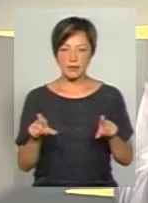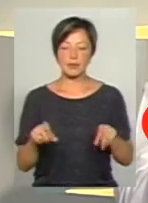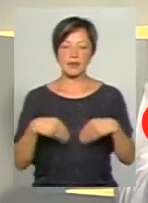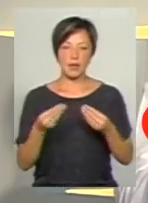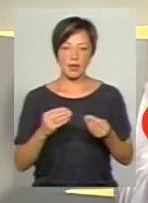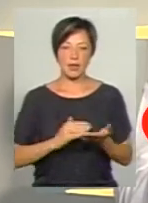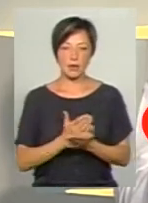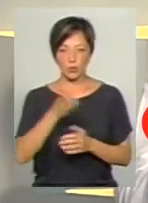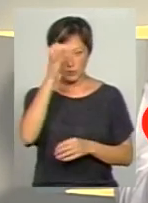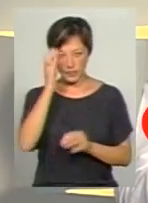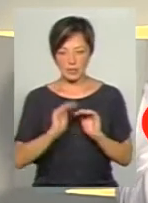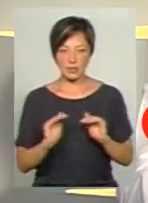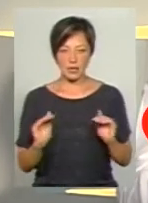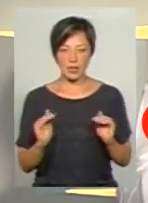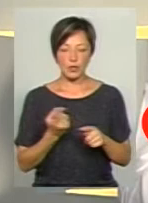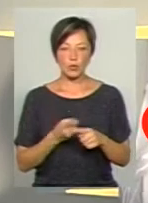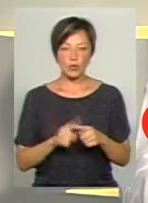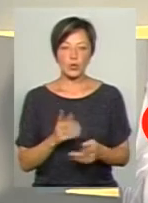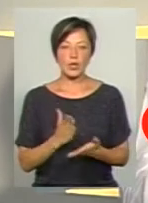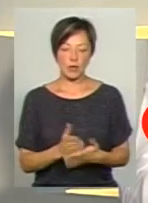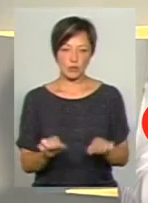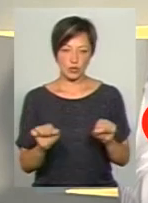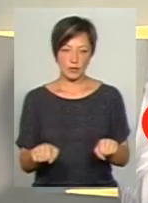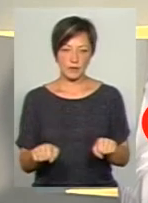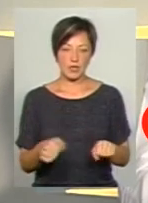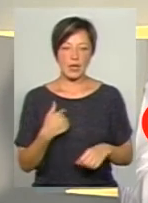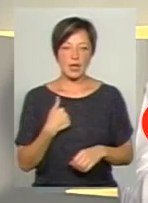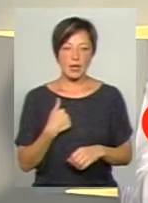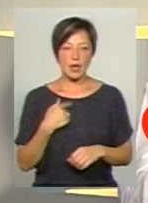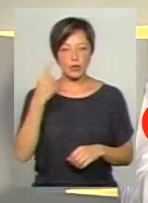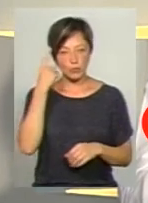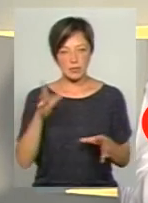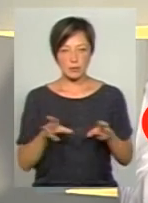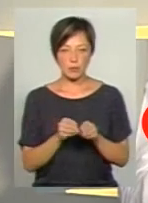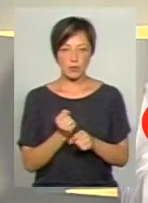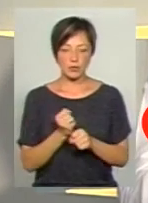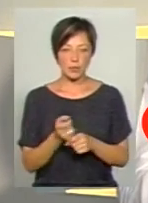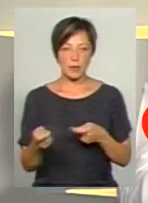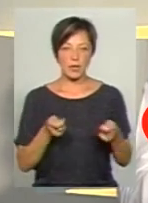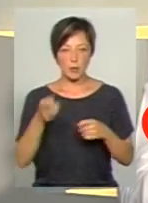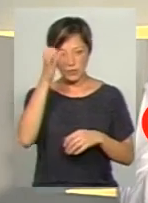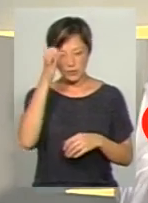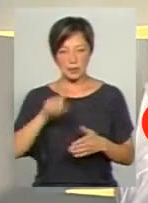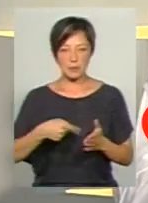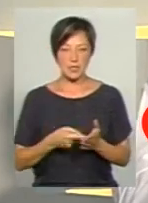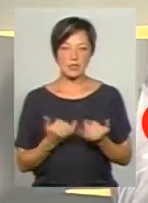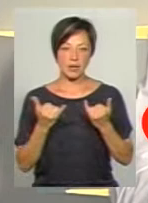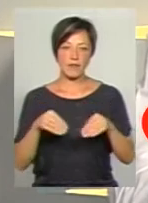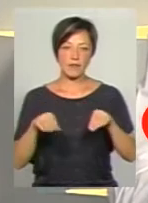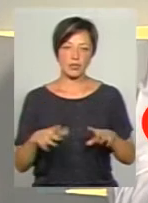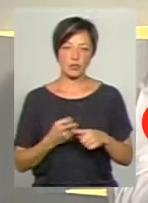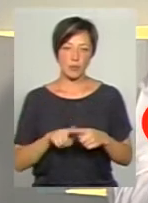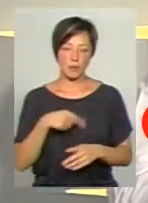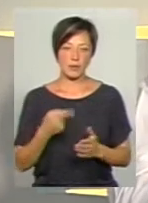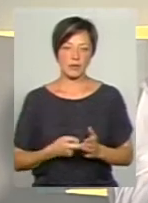який дає якісну освіту дітей. Тому є можливість. Я думаю, що ми спільно попрацюємо з Департаментом освіти міста для вирішення